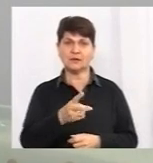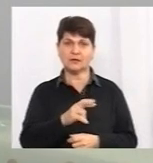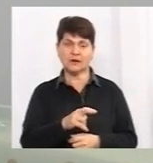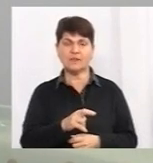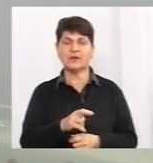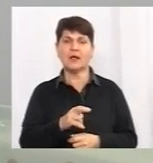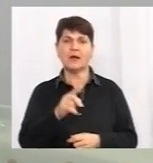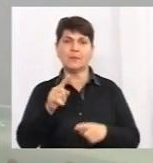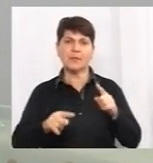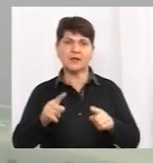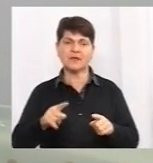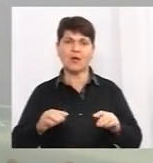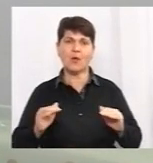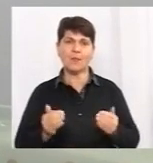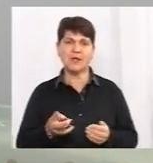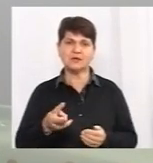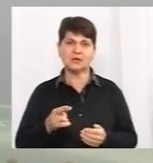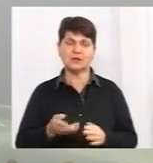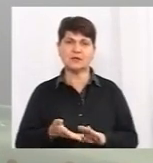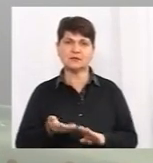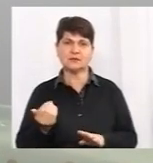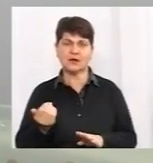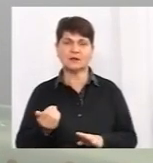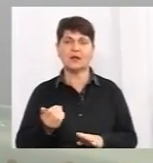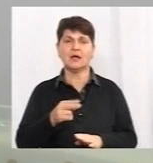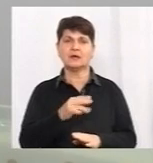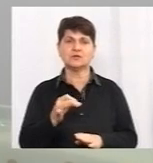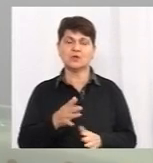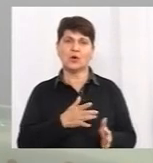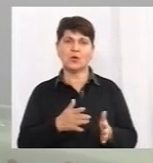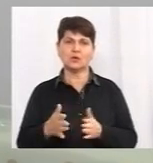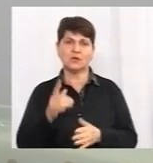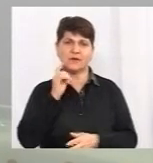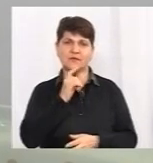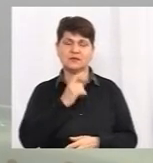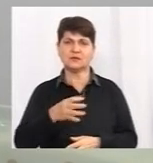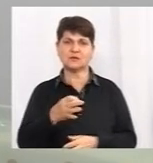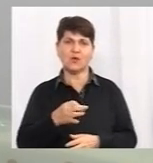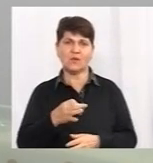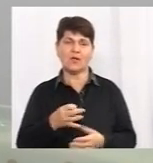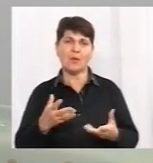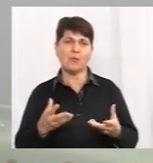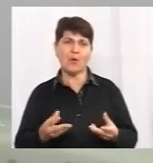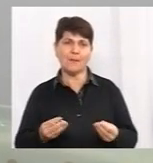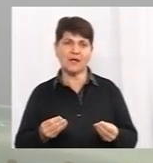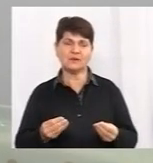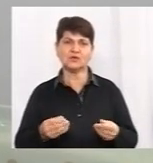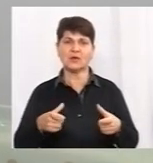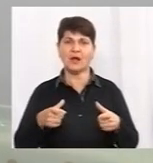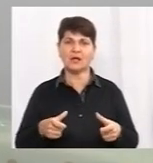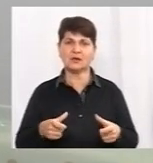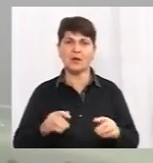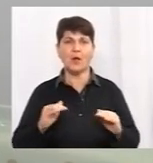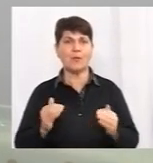Про те, чи готова Вінницька область з огляду на динаміку захворюваності до пом'якшення карантинних обмежень.